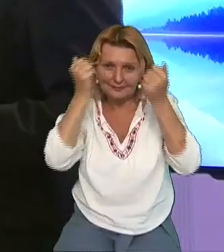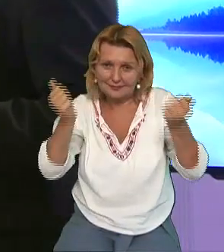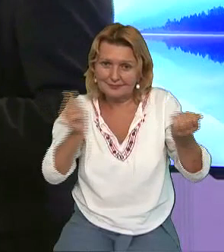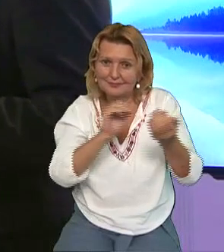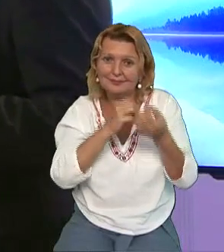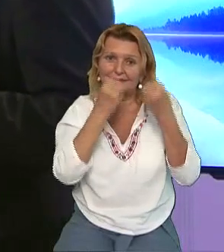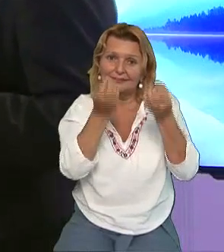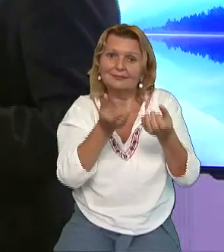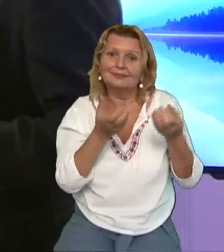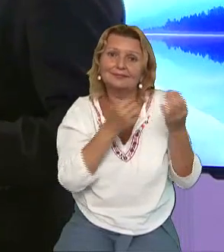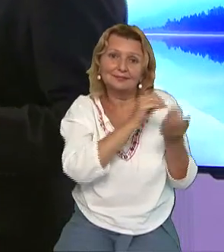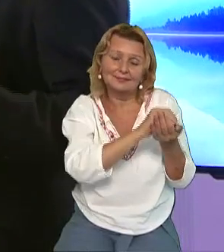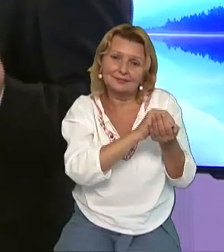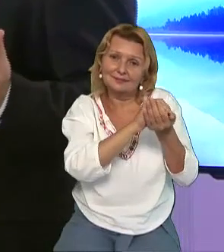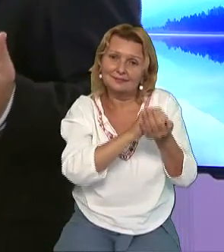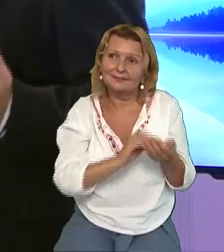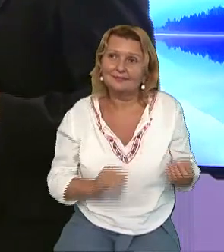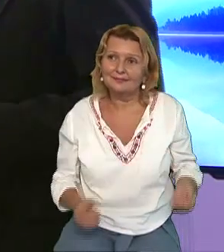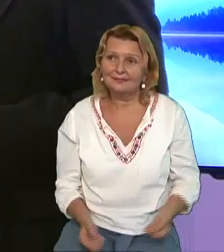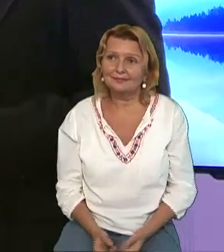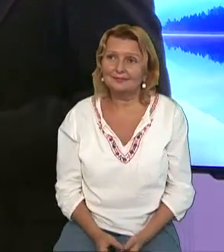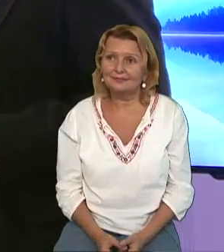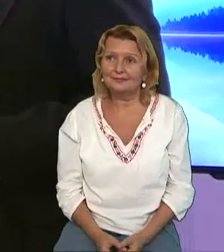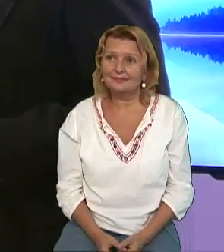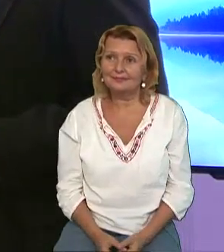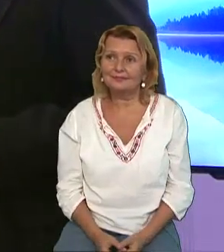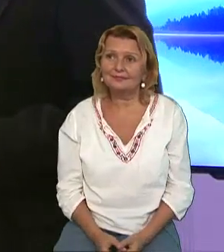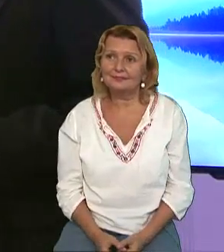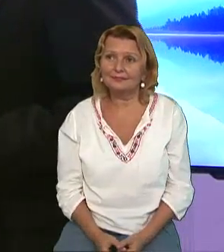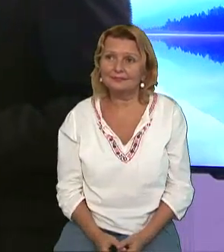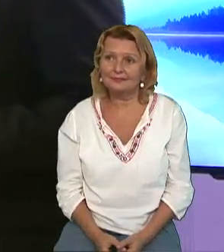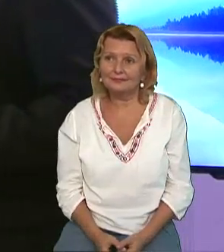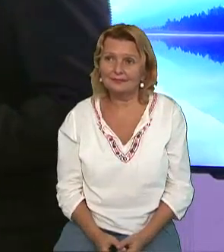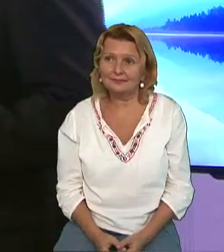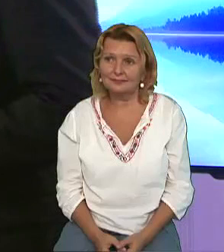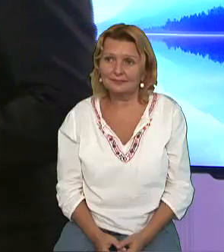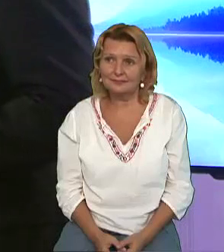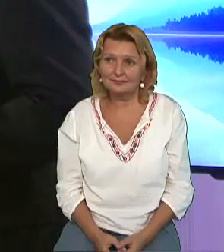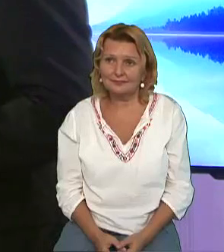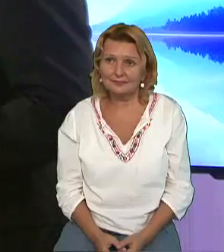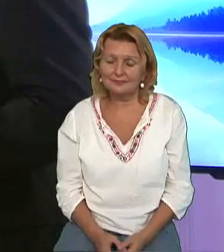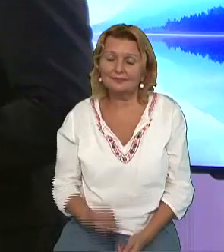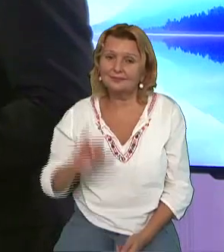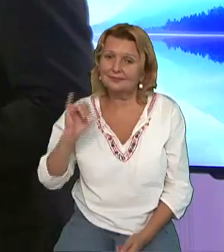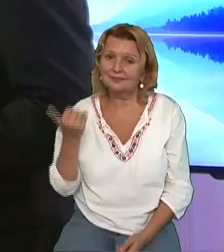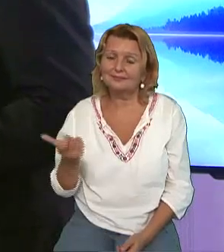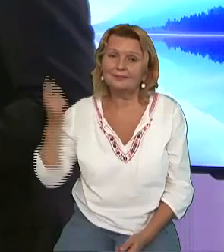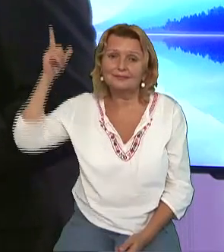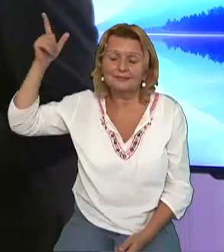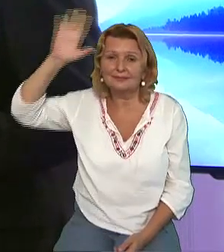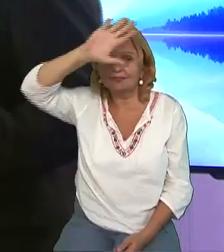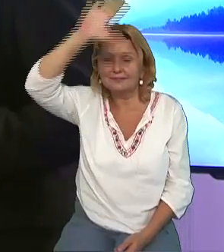slavă când pe nori apare Mire Domn Iisus